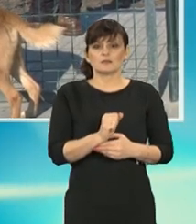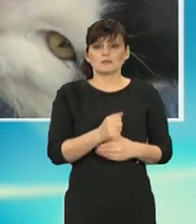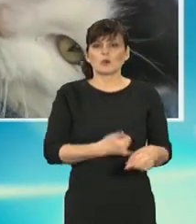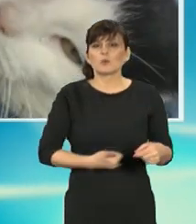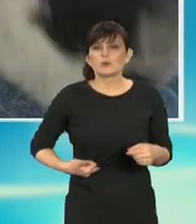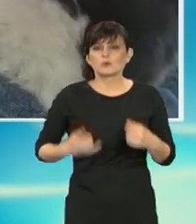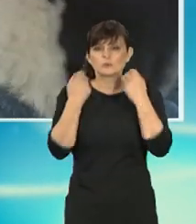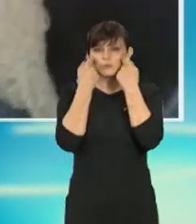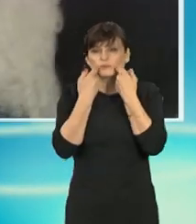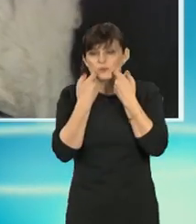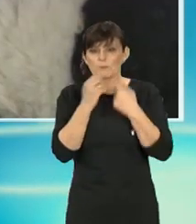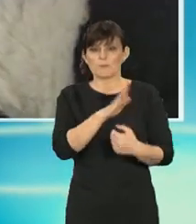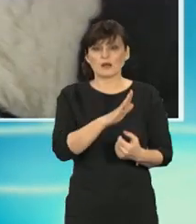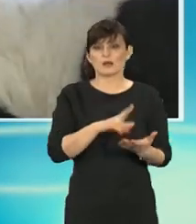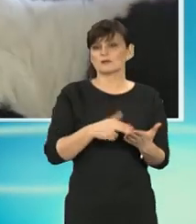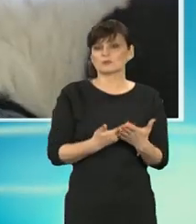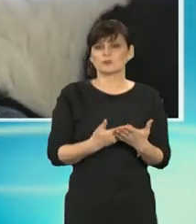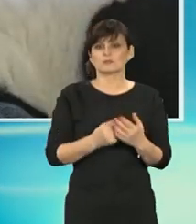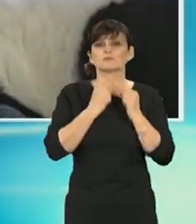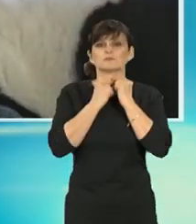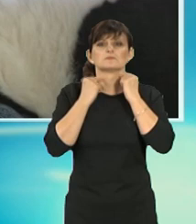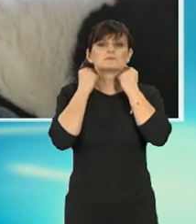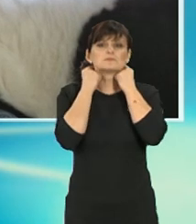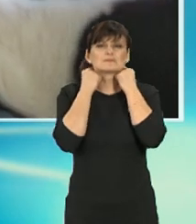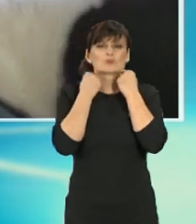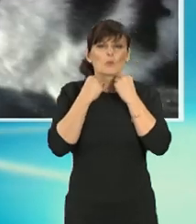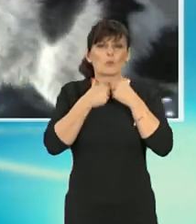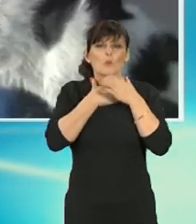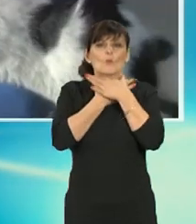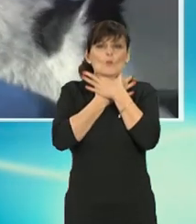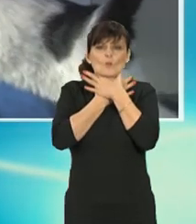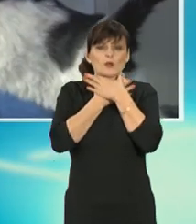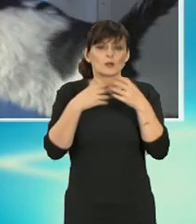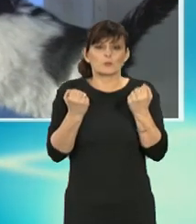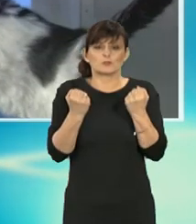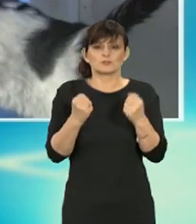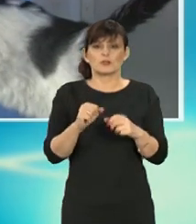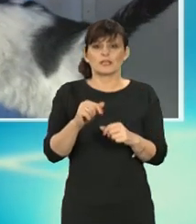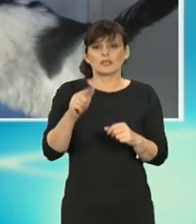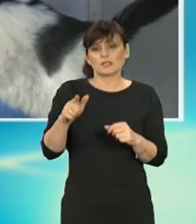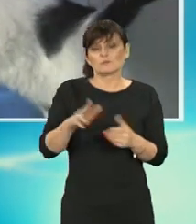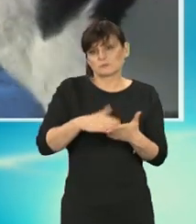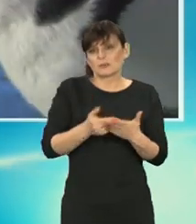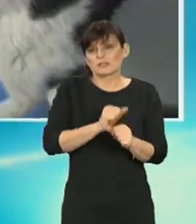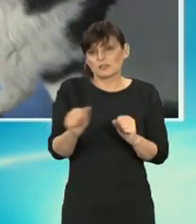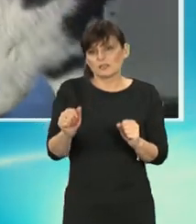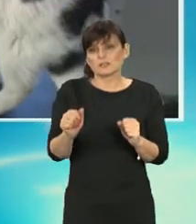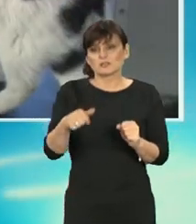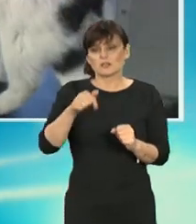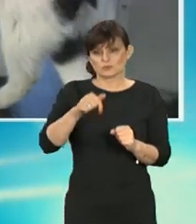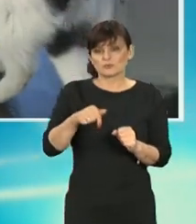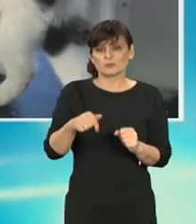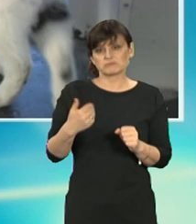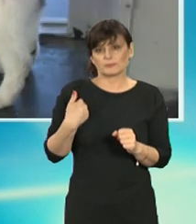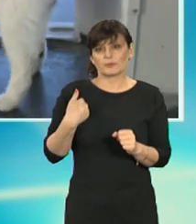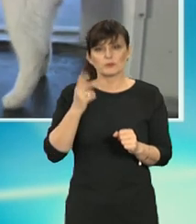jest zagłodzony w rośniętą obrożę w szyję, bo to niestety, ale takie przypadki się zdarzają i to nawet